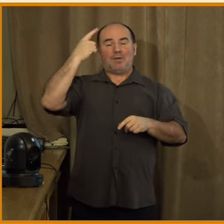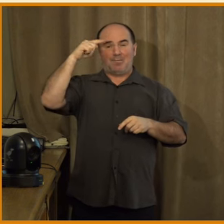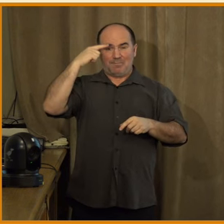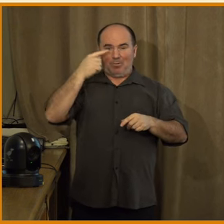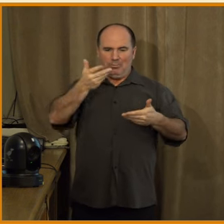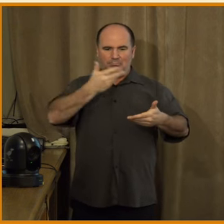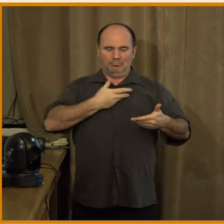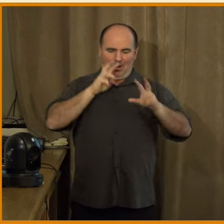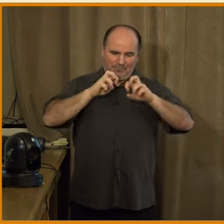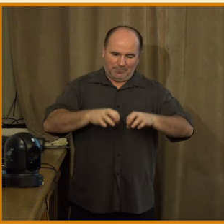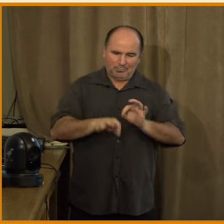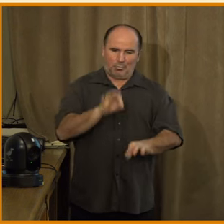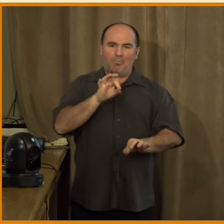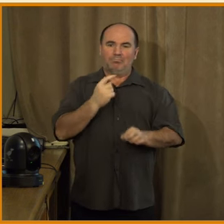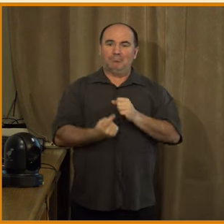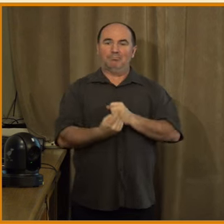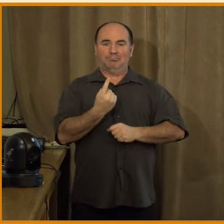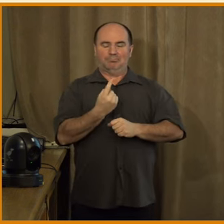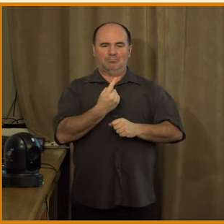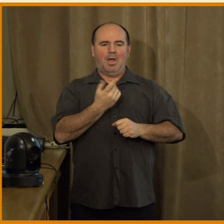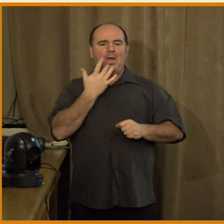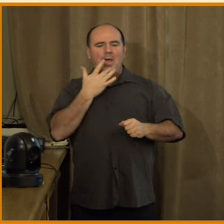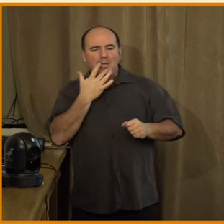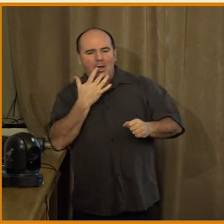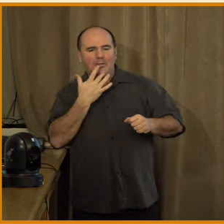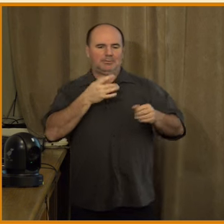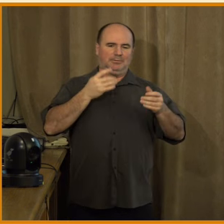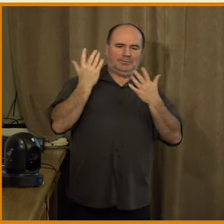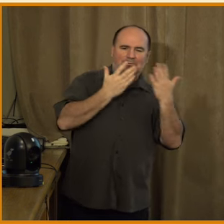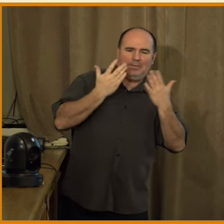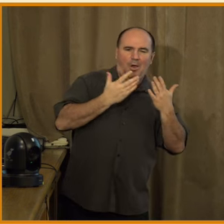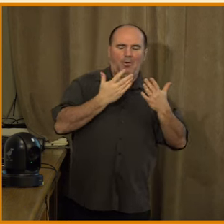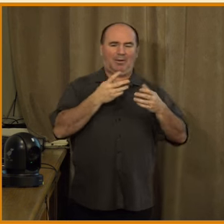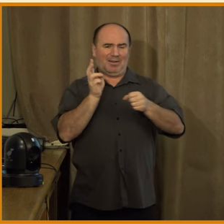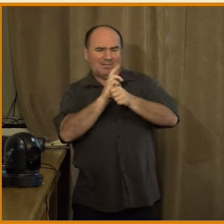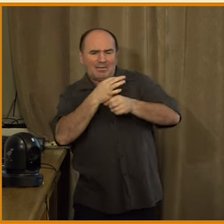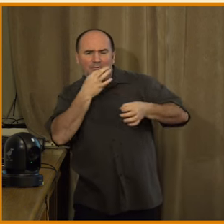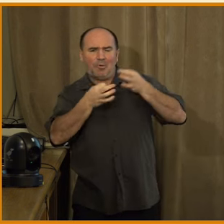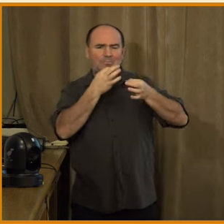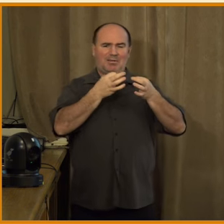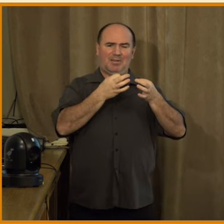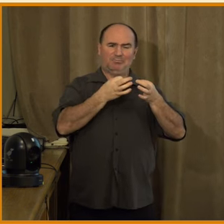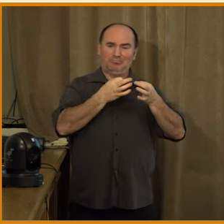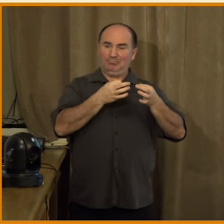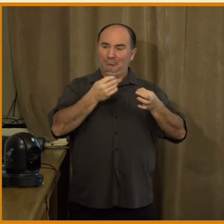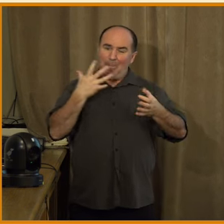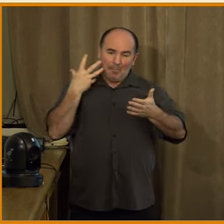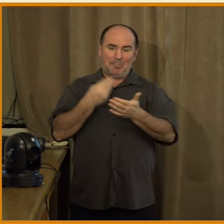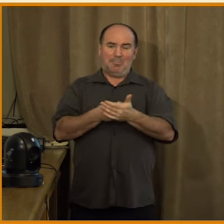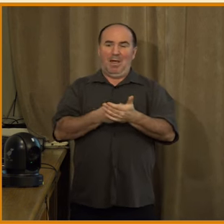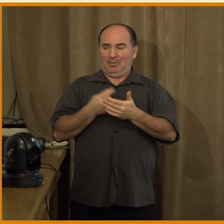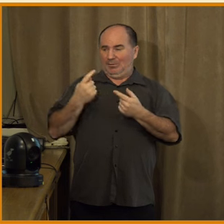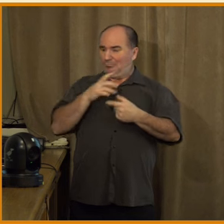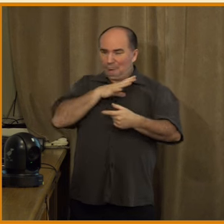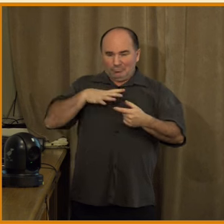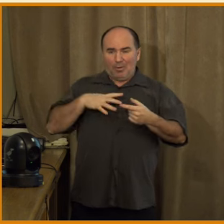věnují tomu, jak konspirační teorie a dezinformace můžeme interpretovat třeba jako určitý typ folkloru, jako něco, co navazuje na